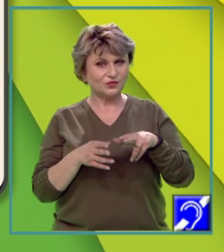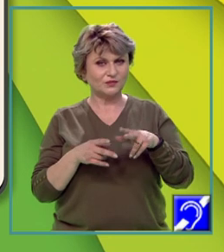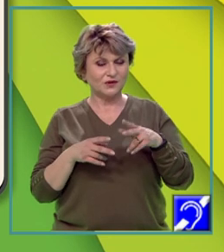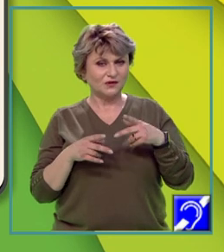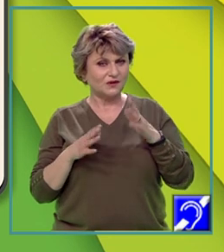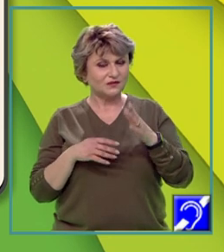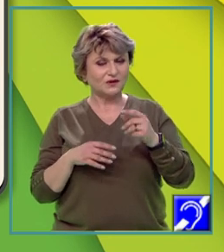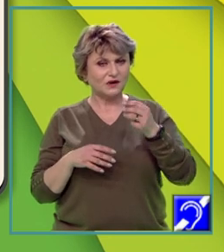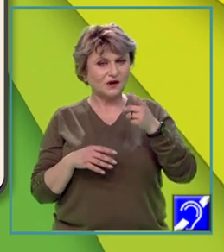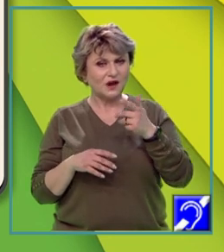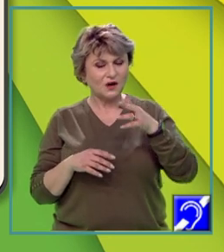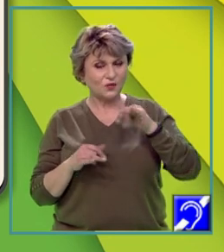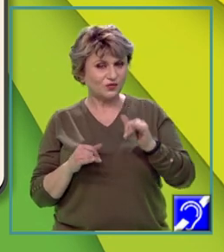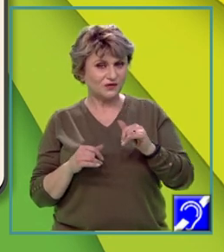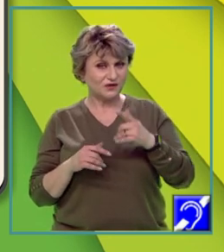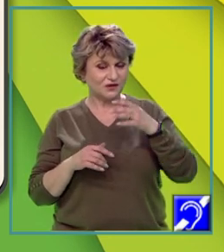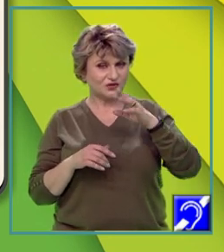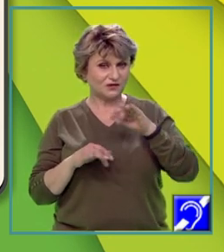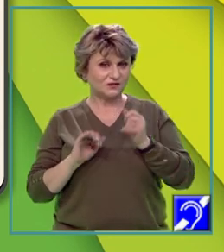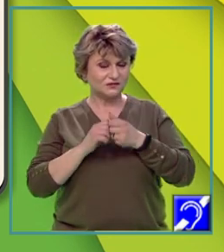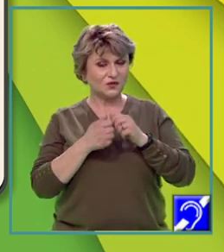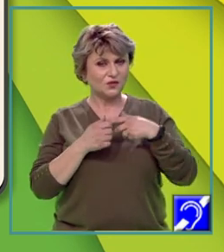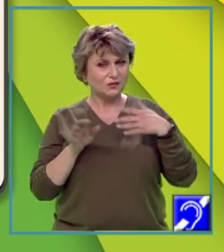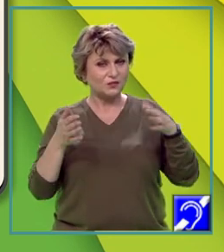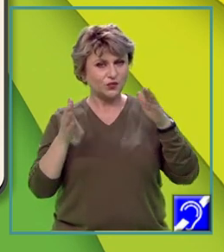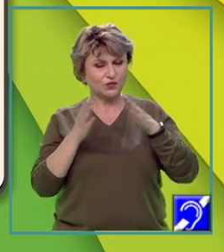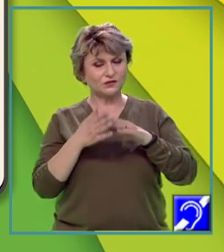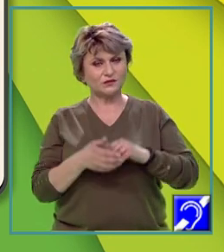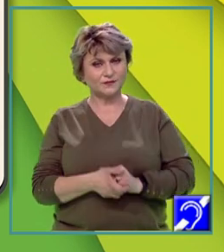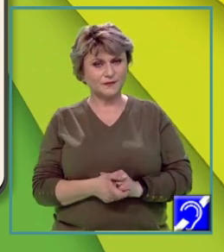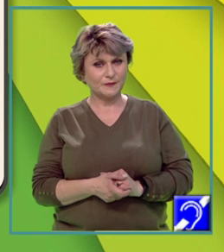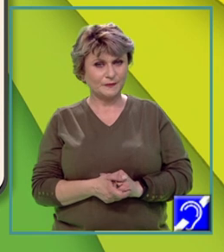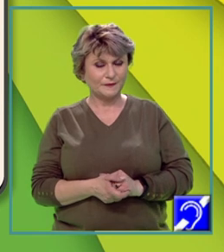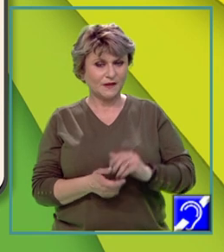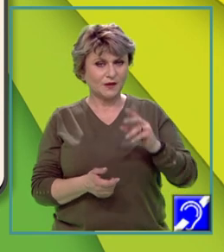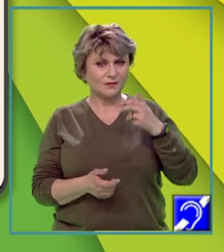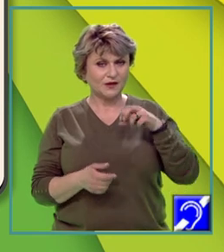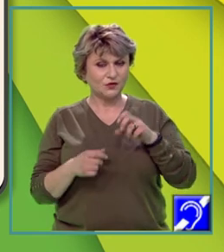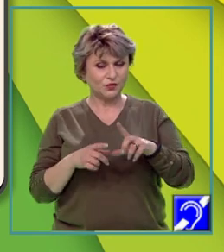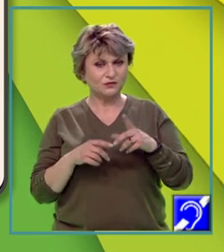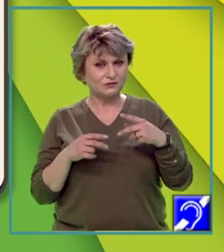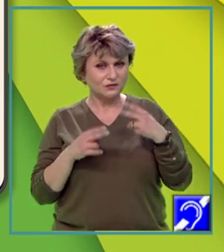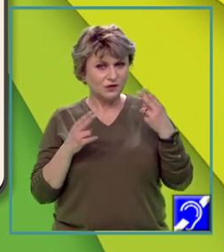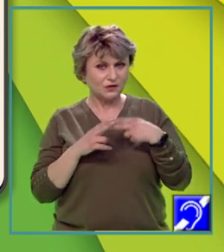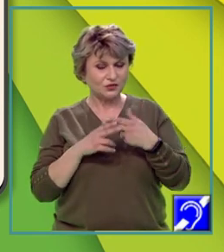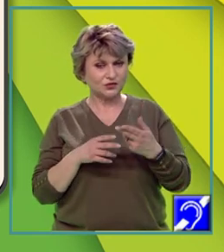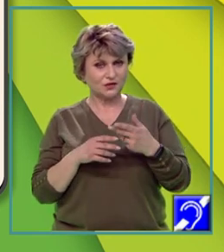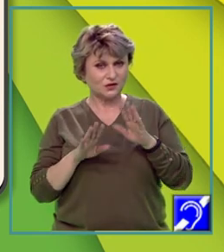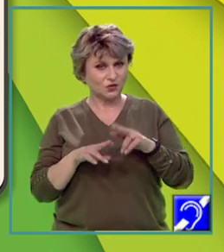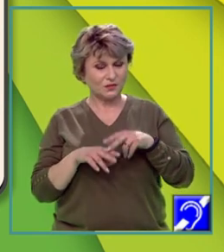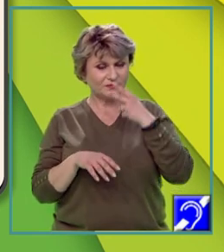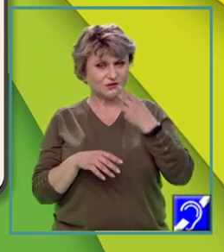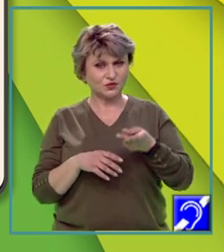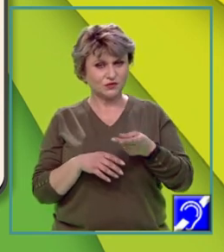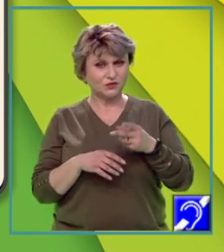lacurile glaciare sau crestele înalte ale munților. Mediul regiunilor deluroase înalte, așa cum am